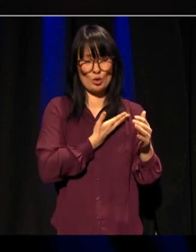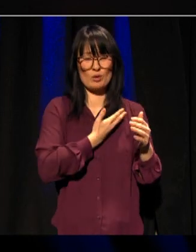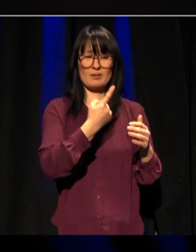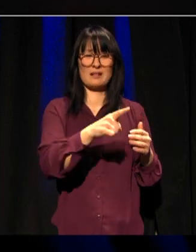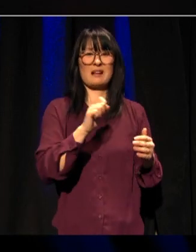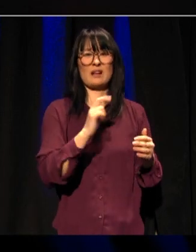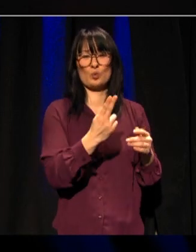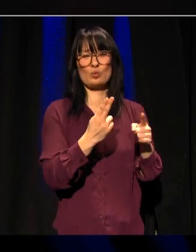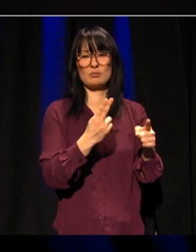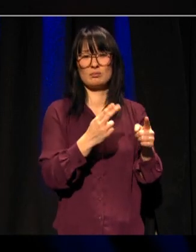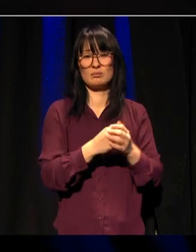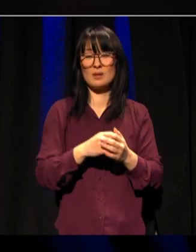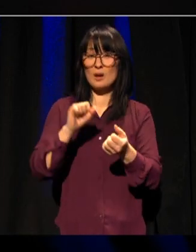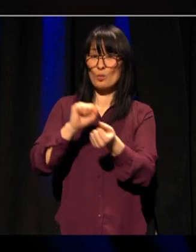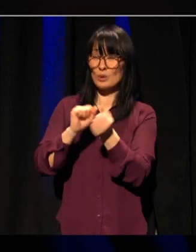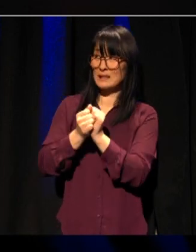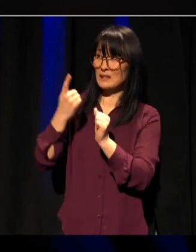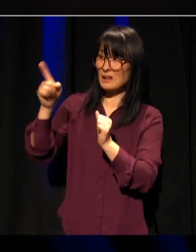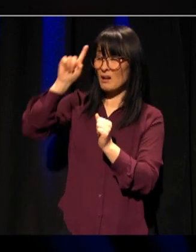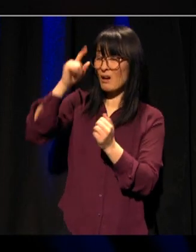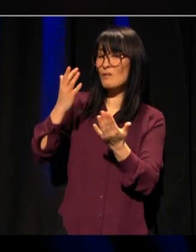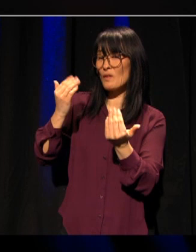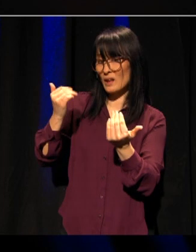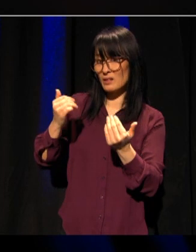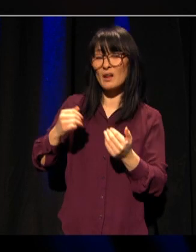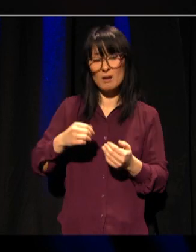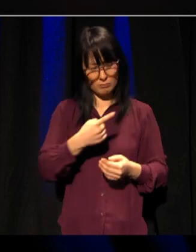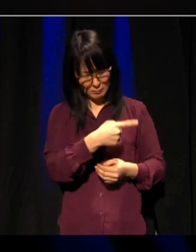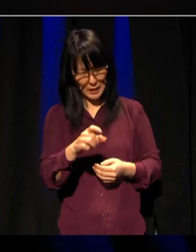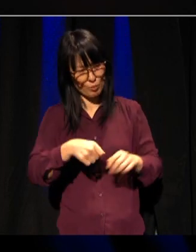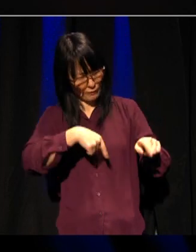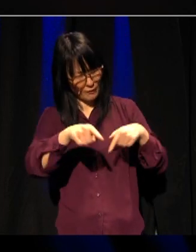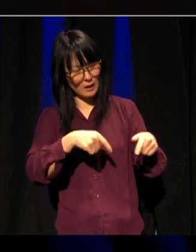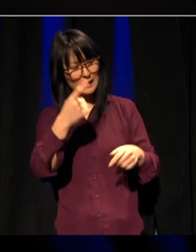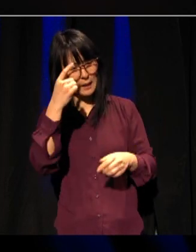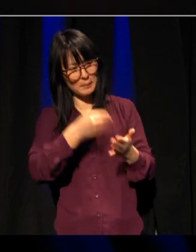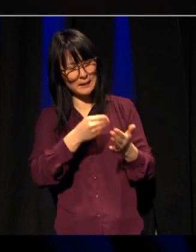Politikerne bør forvente at midlene blir forvaltet klokt og kommer samfunnet til gode.